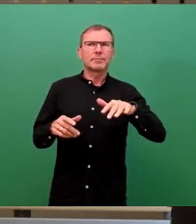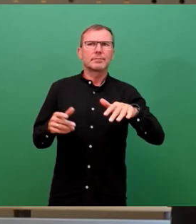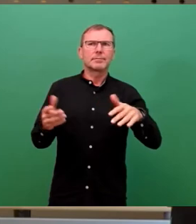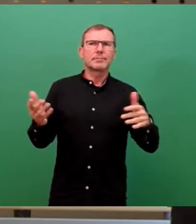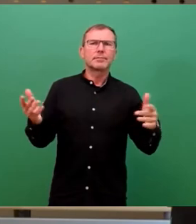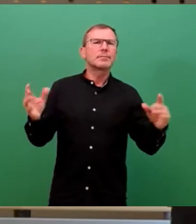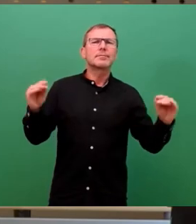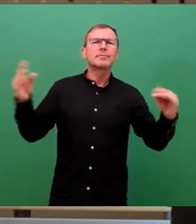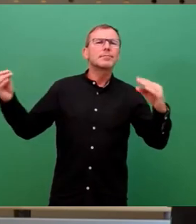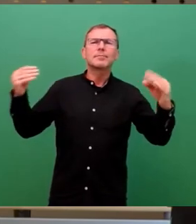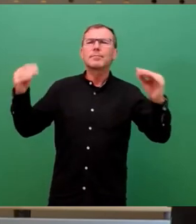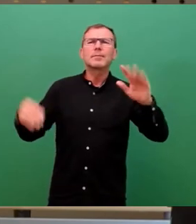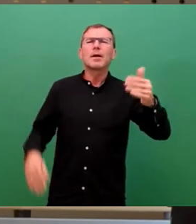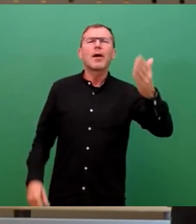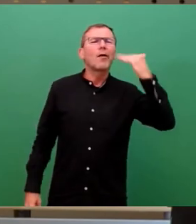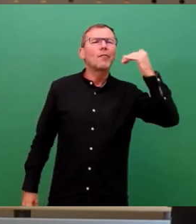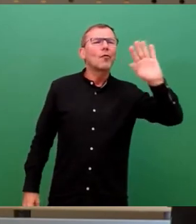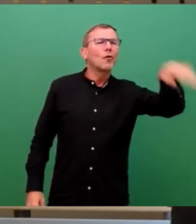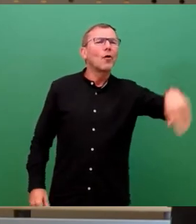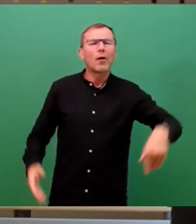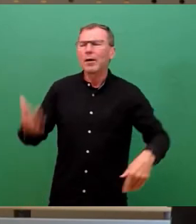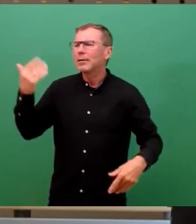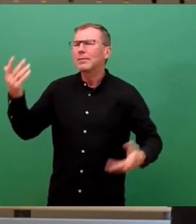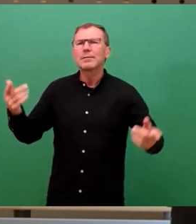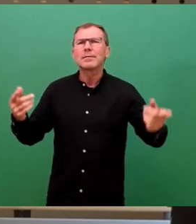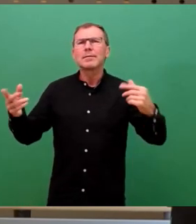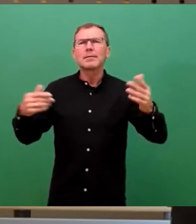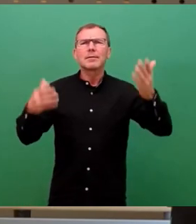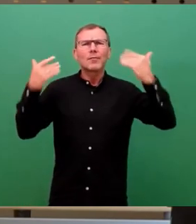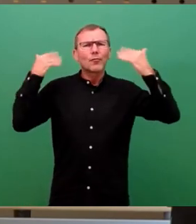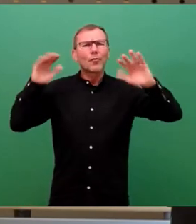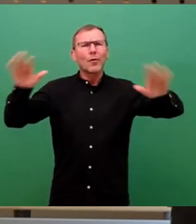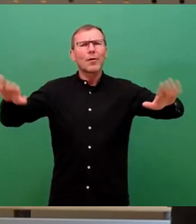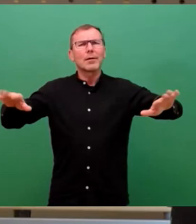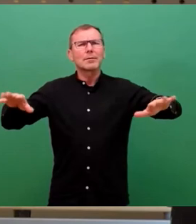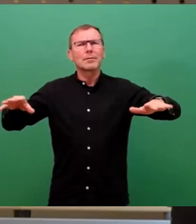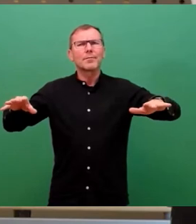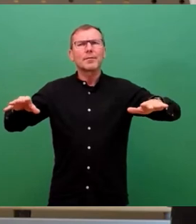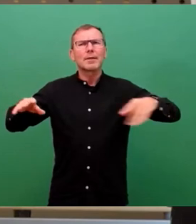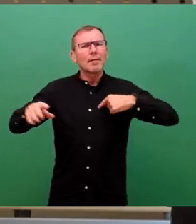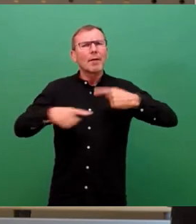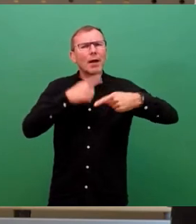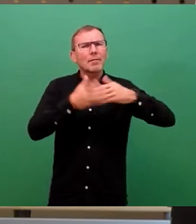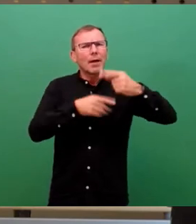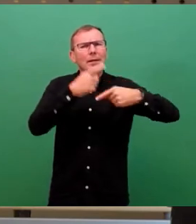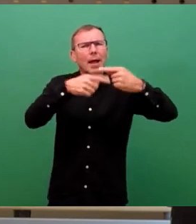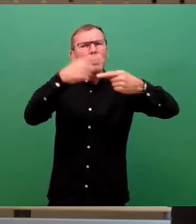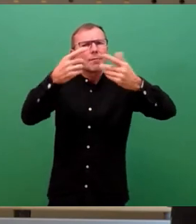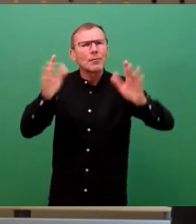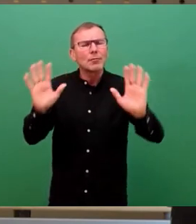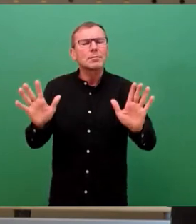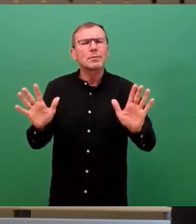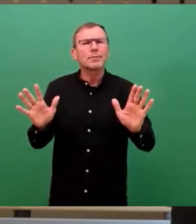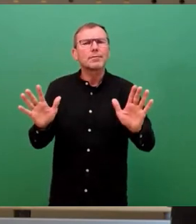das war früher, das war früher. Wir entwickeln uns ja alle weiter, lieber Johannes.